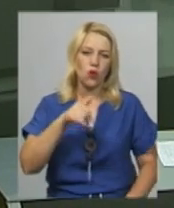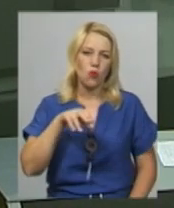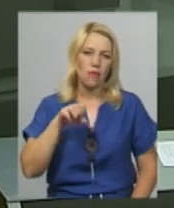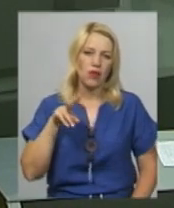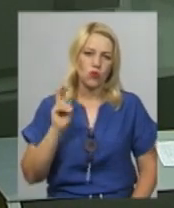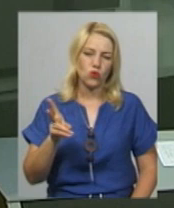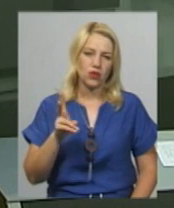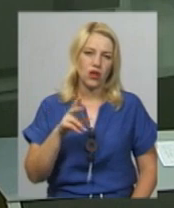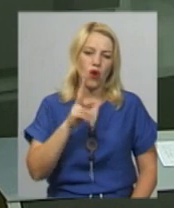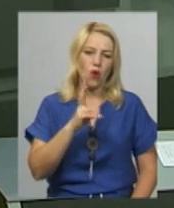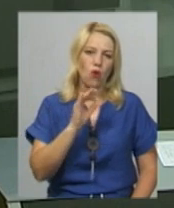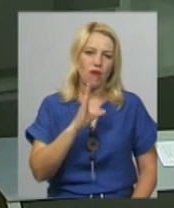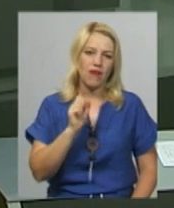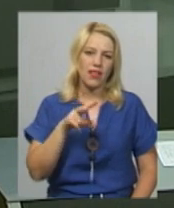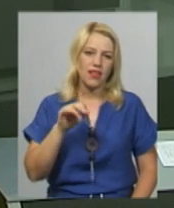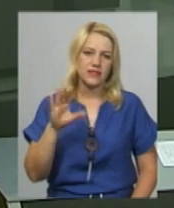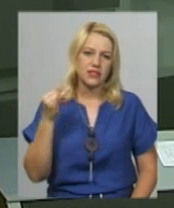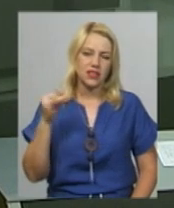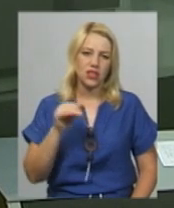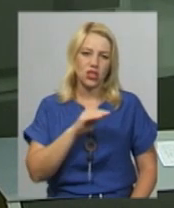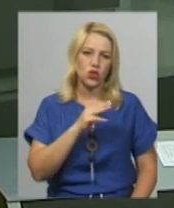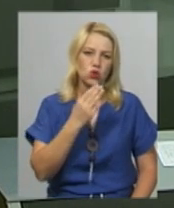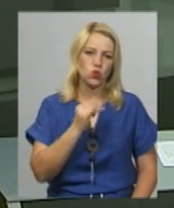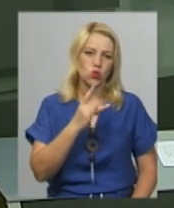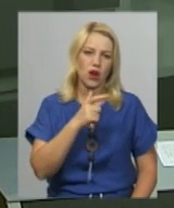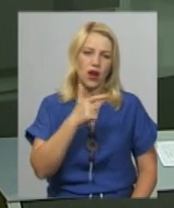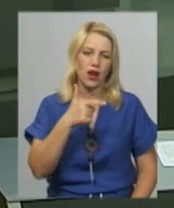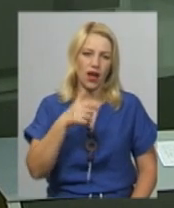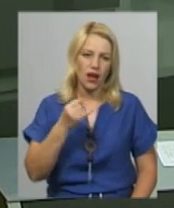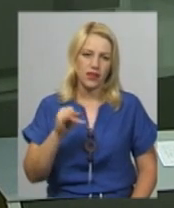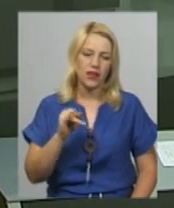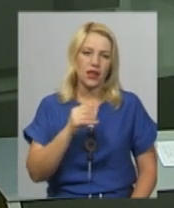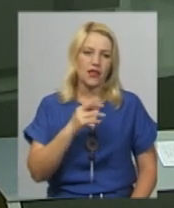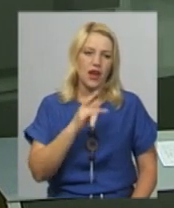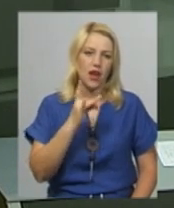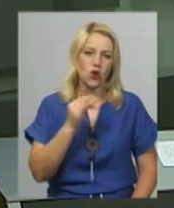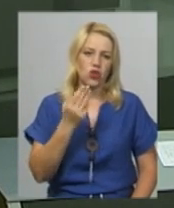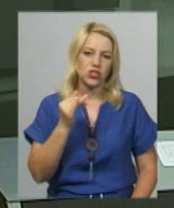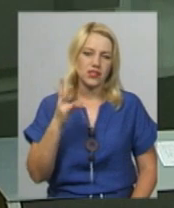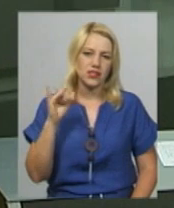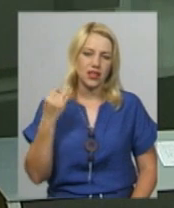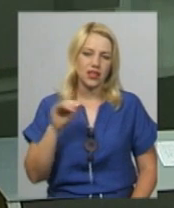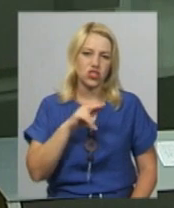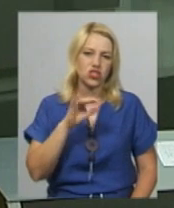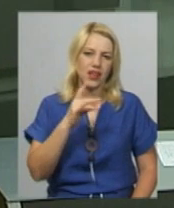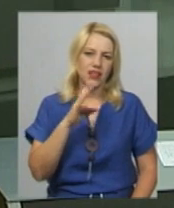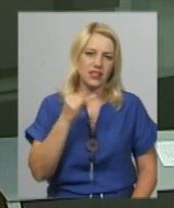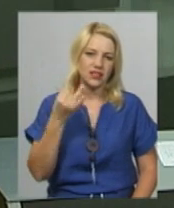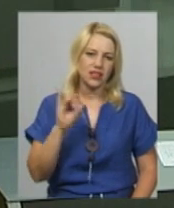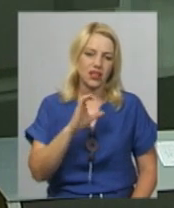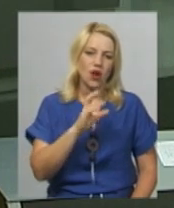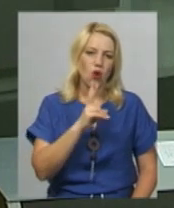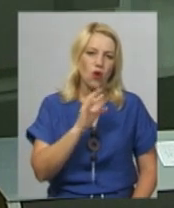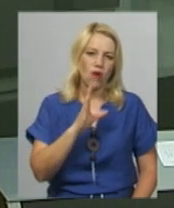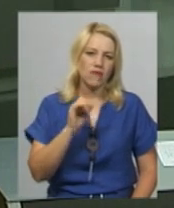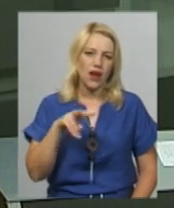Олександр Ковалевський, Петро Шургай, Роман Ярошинський, Олександр Чернецький, Сергій Коваль,